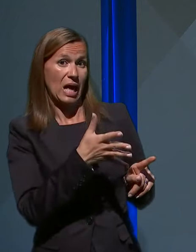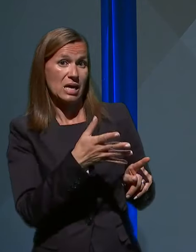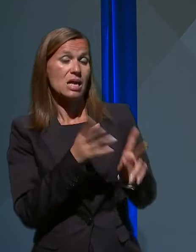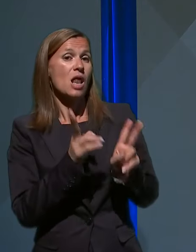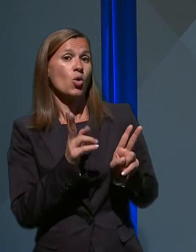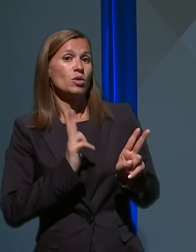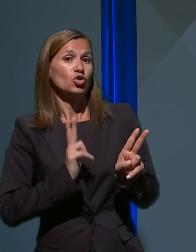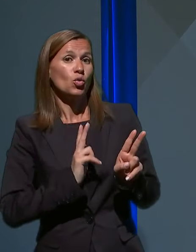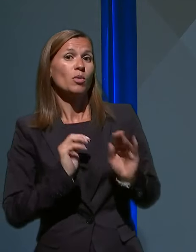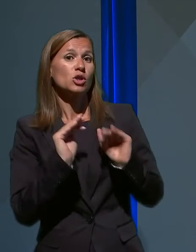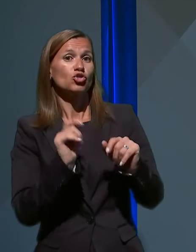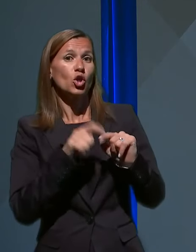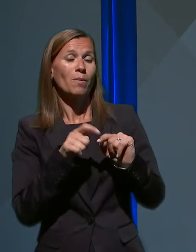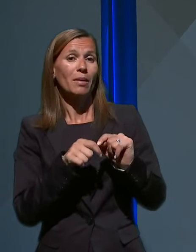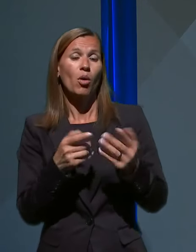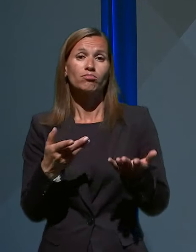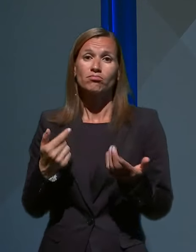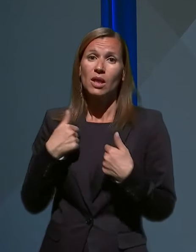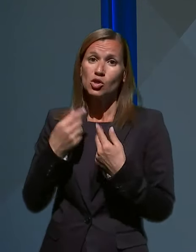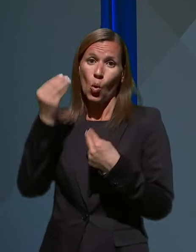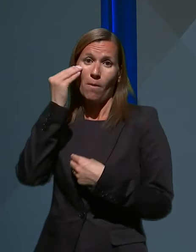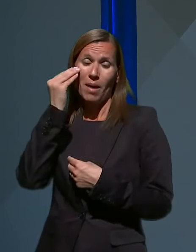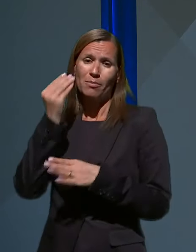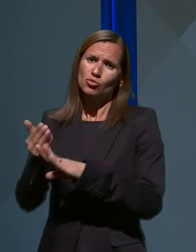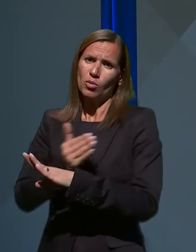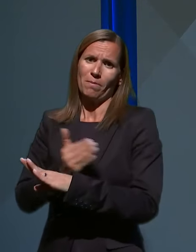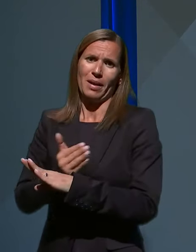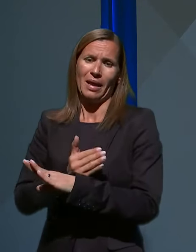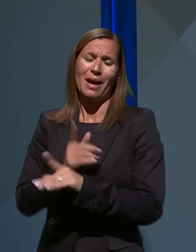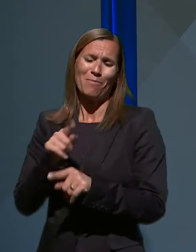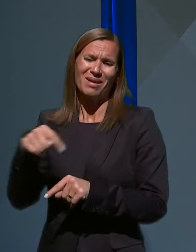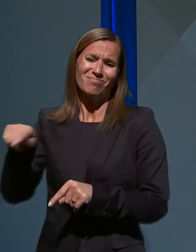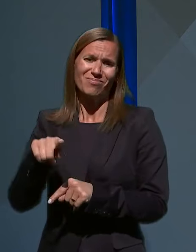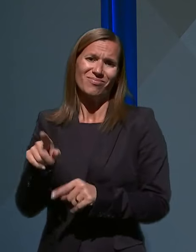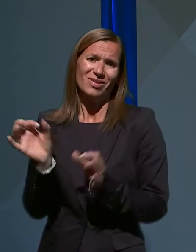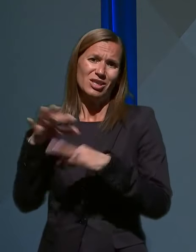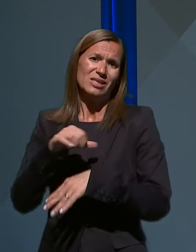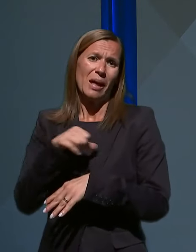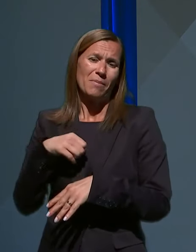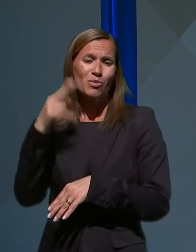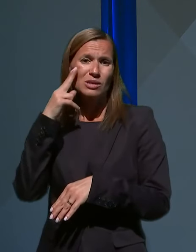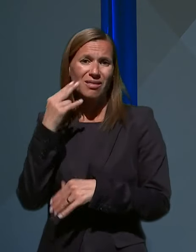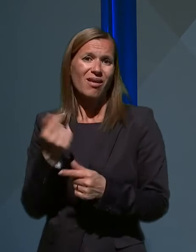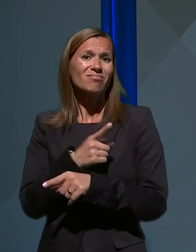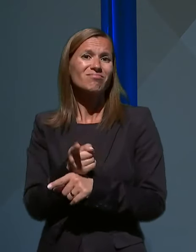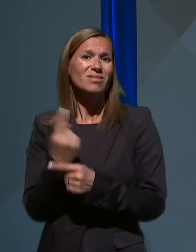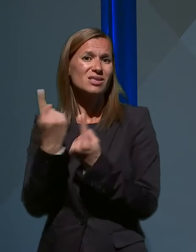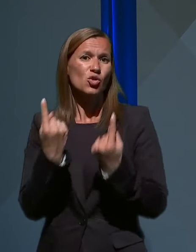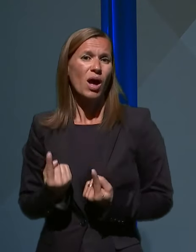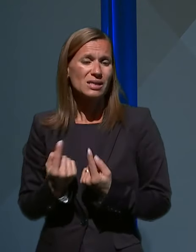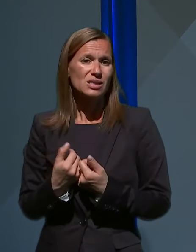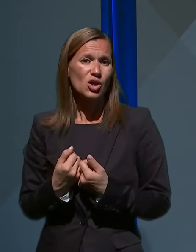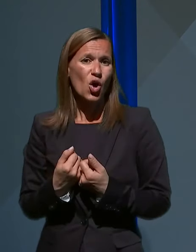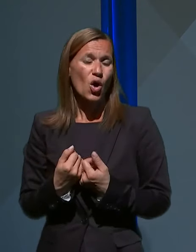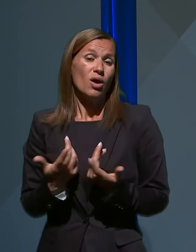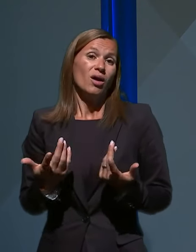zaščitno upremo. Jaz upam, da čim prej, sami pa poznate trenutno situacijo, da je od tega, ko se nek